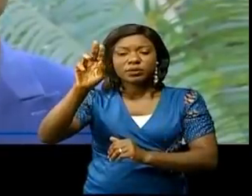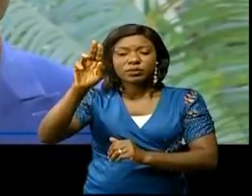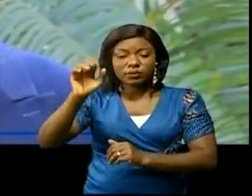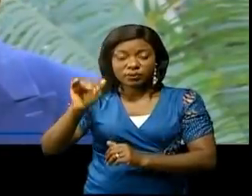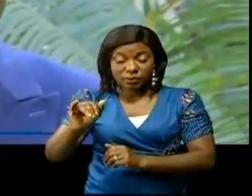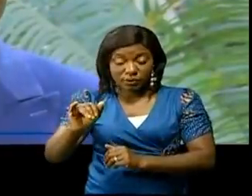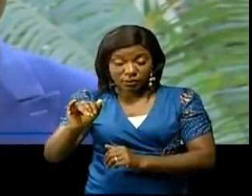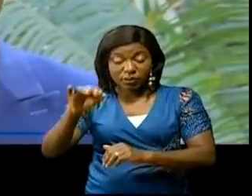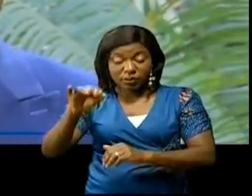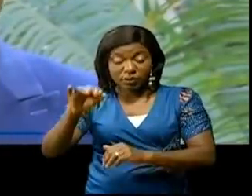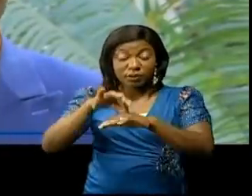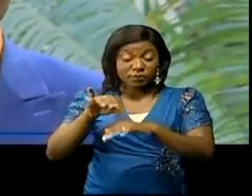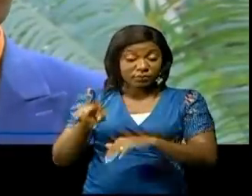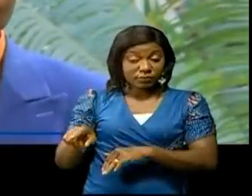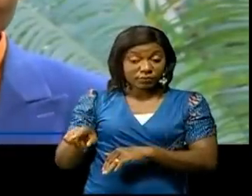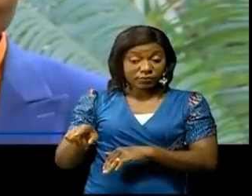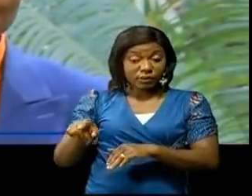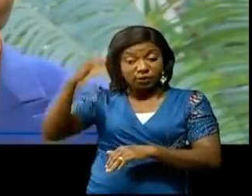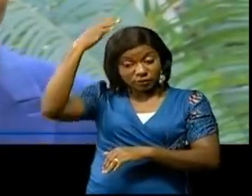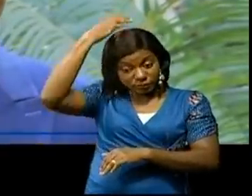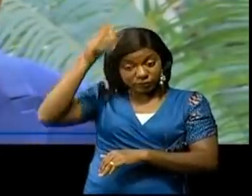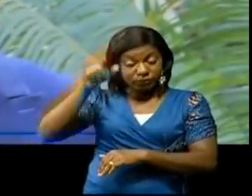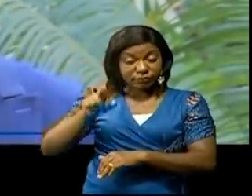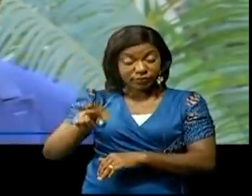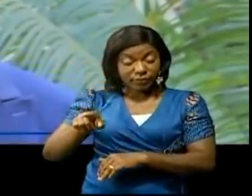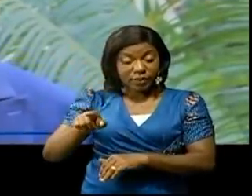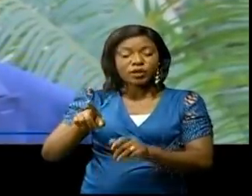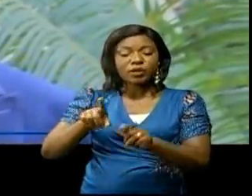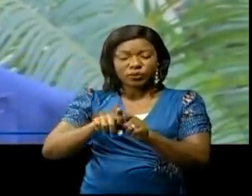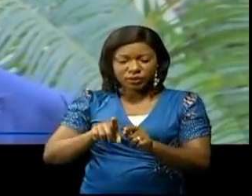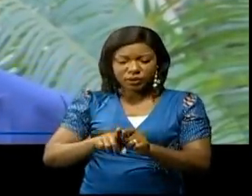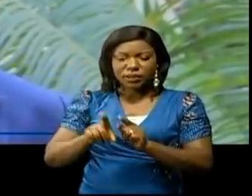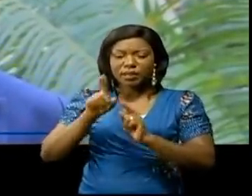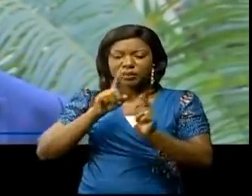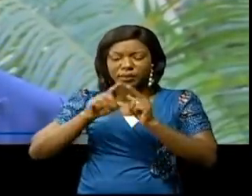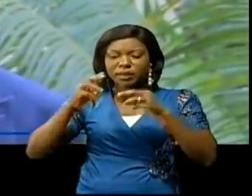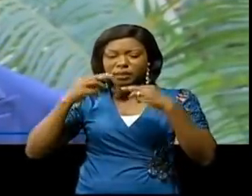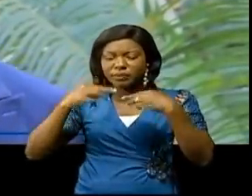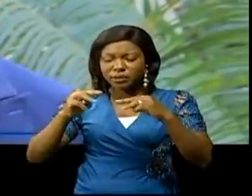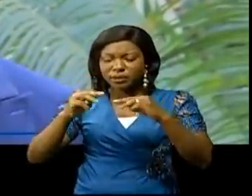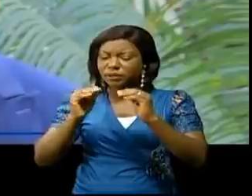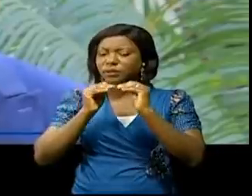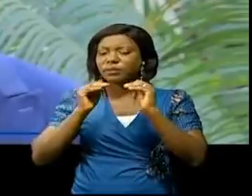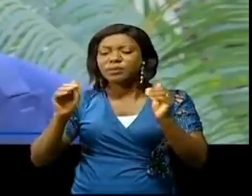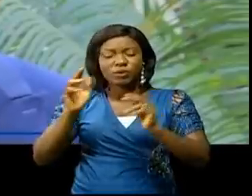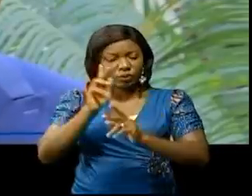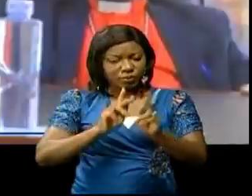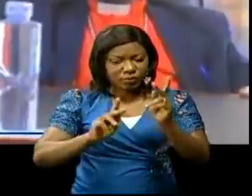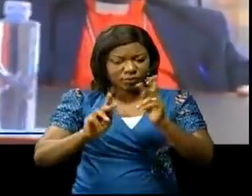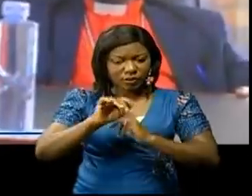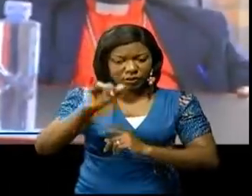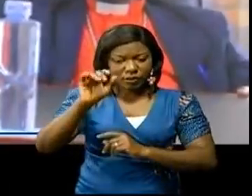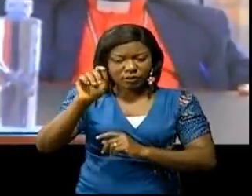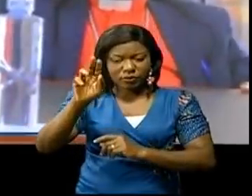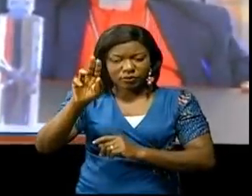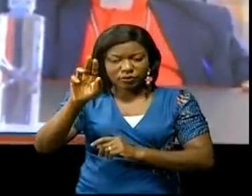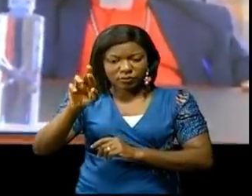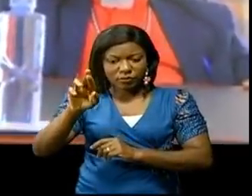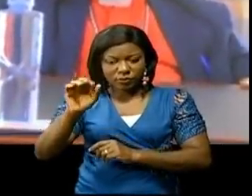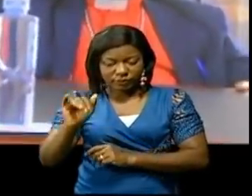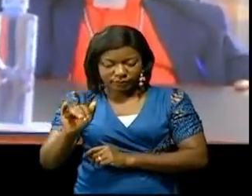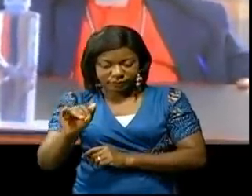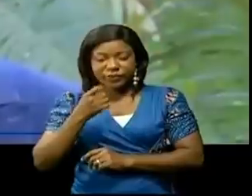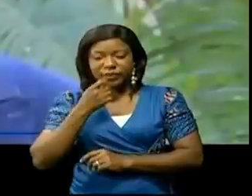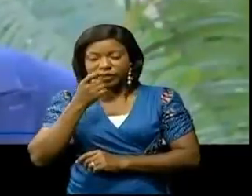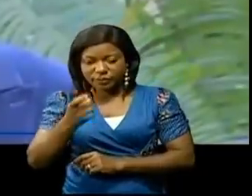L'occasion faisant de la ronde, Mgr Samuel Lutika a adressé un message de paix au peuple zitorien. Vous savez, la Bible